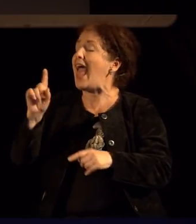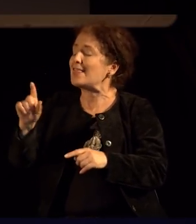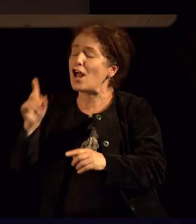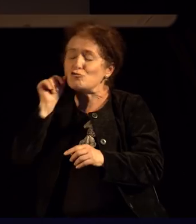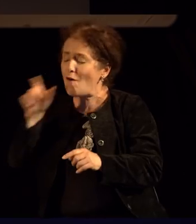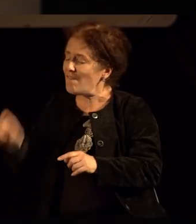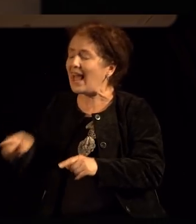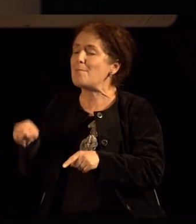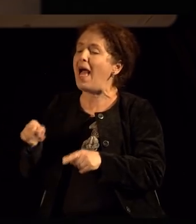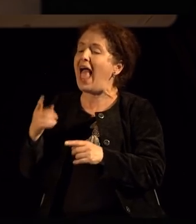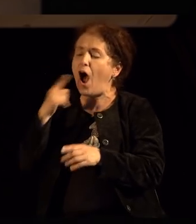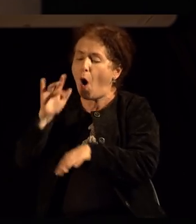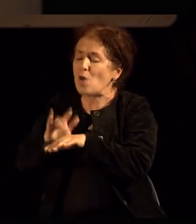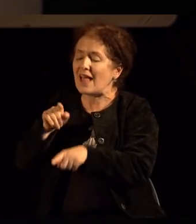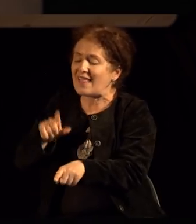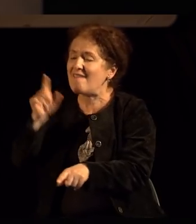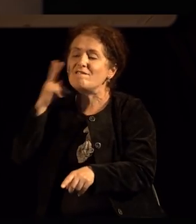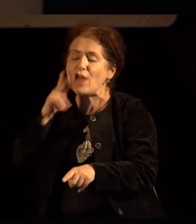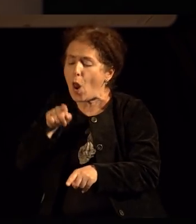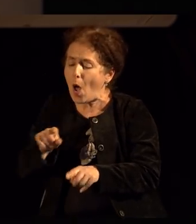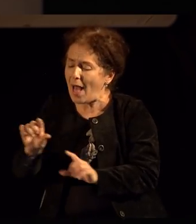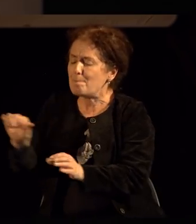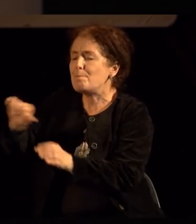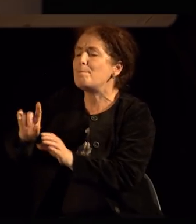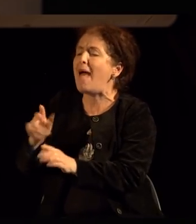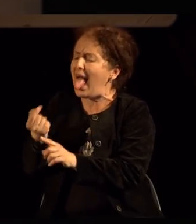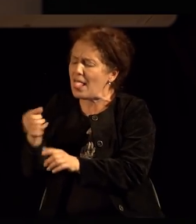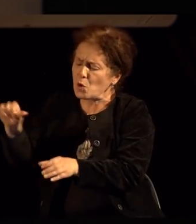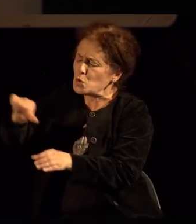хедонизмот. Е, затоа е Епикур со своите следвеници